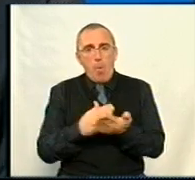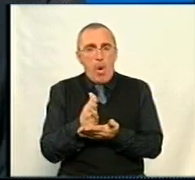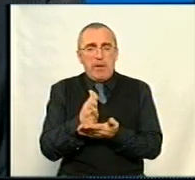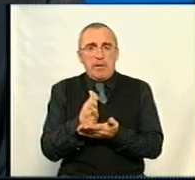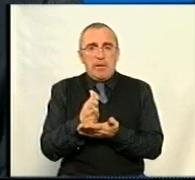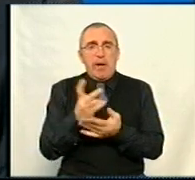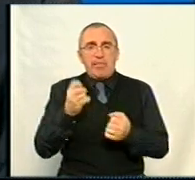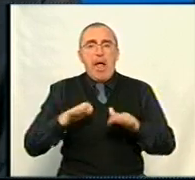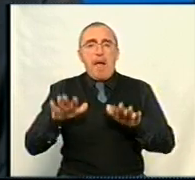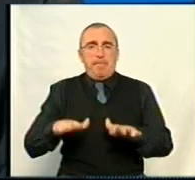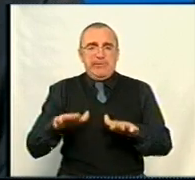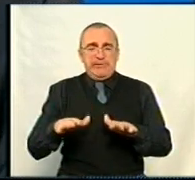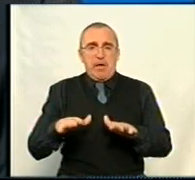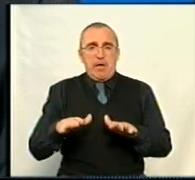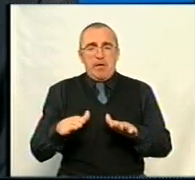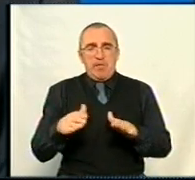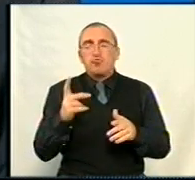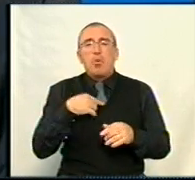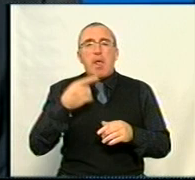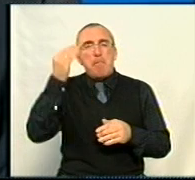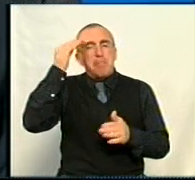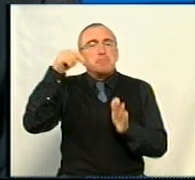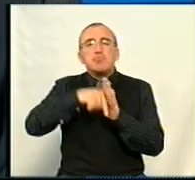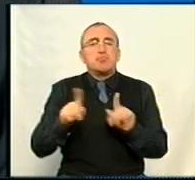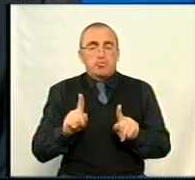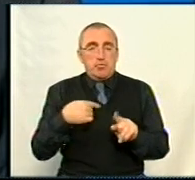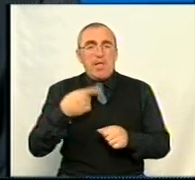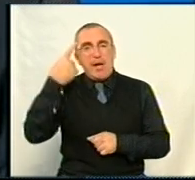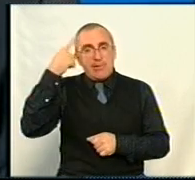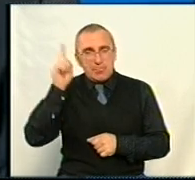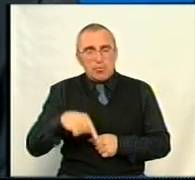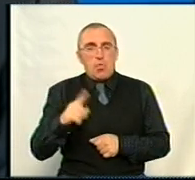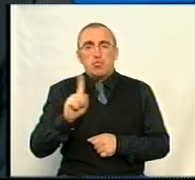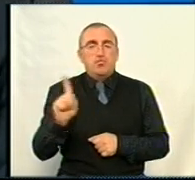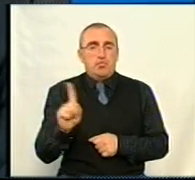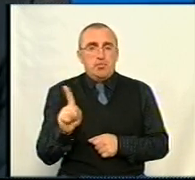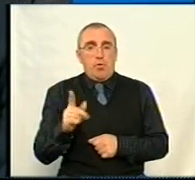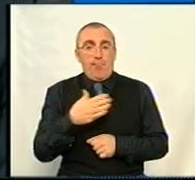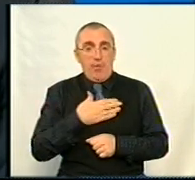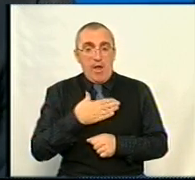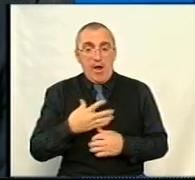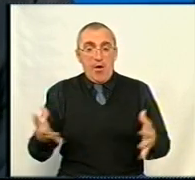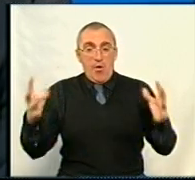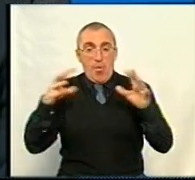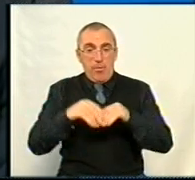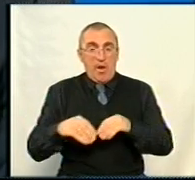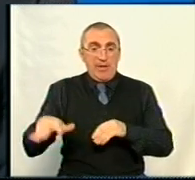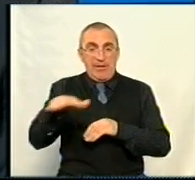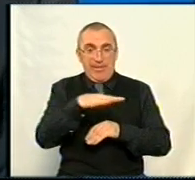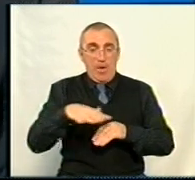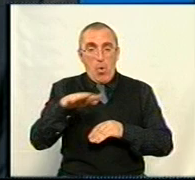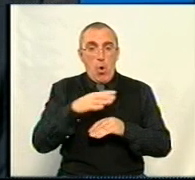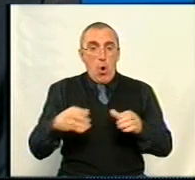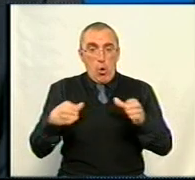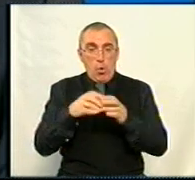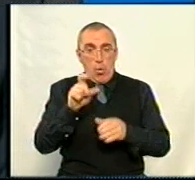на місцях. Що я маю на увазі? Я знаю, напевно, що в наших об'єднаних територіальних громадах станом на